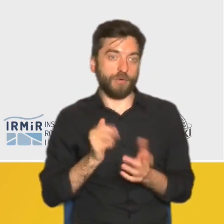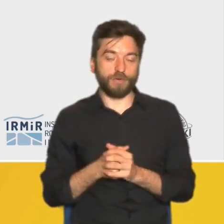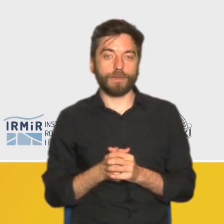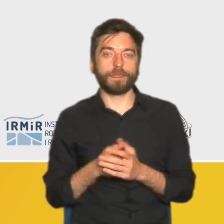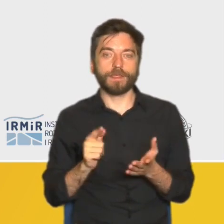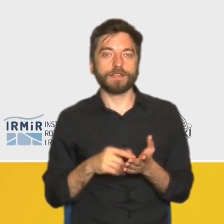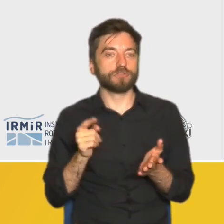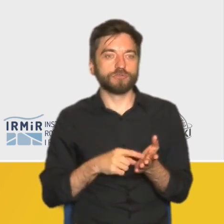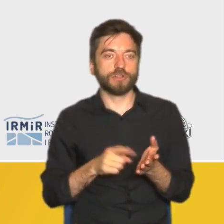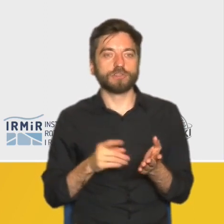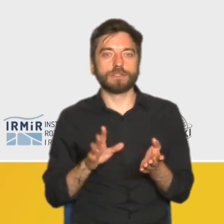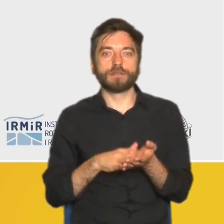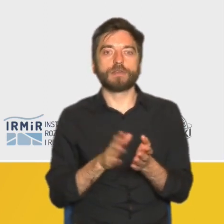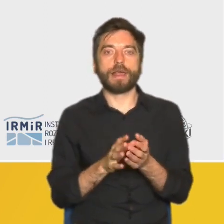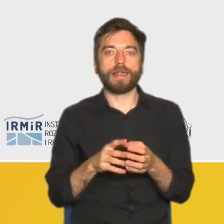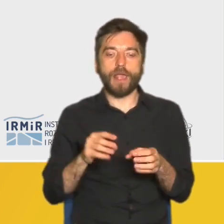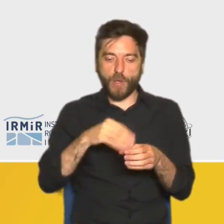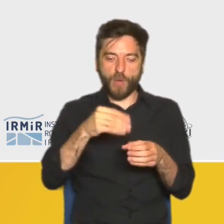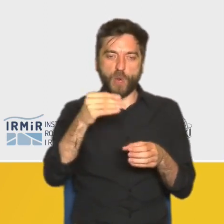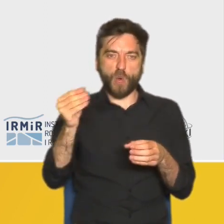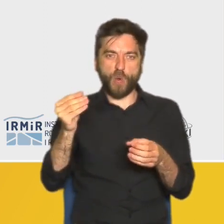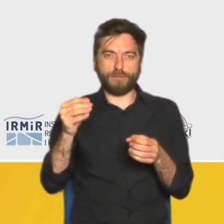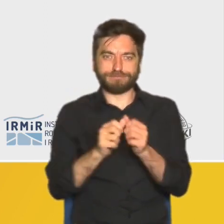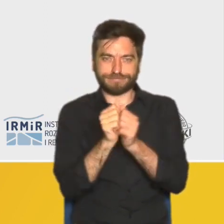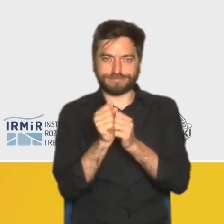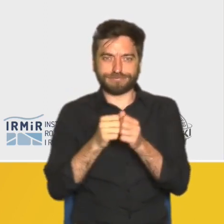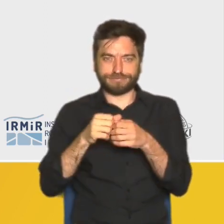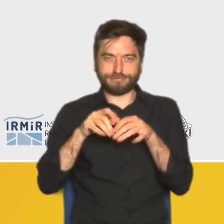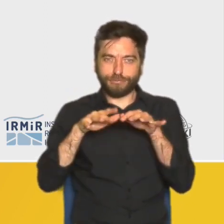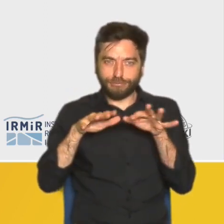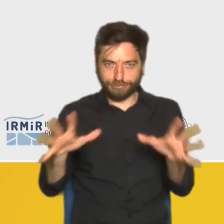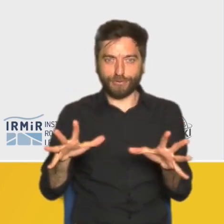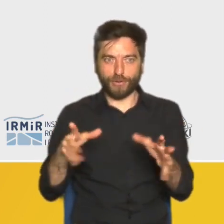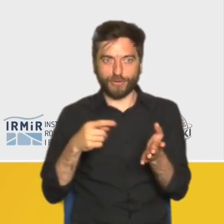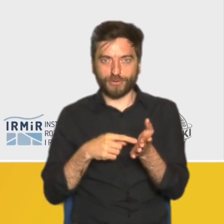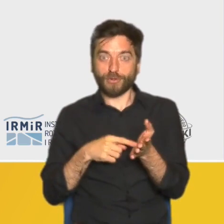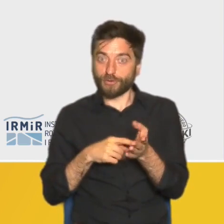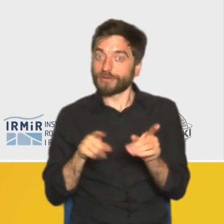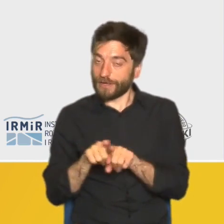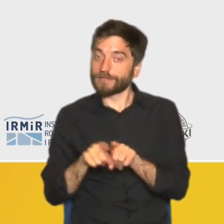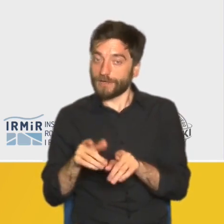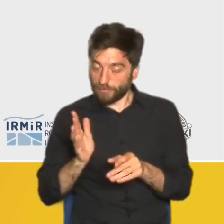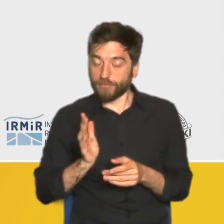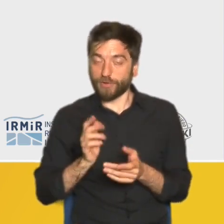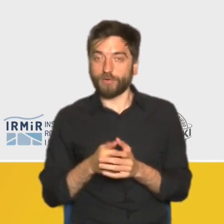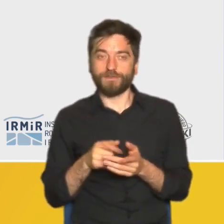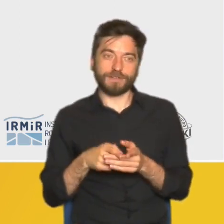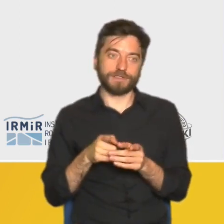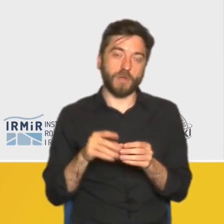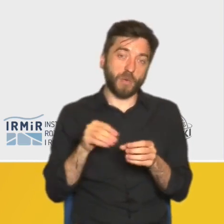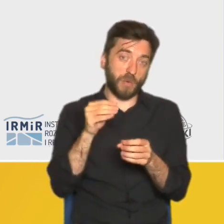było też powoływanie się na problem smogu w mieście, który tematem debaty publicznej jest stosunkowo od niedawna i często nie mógł być